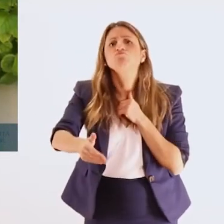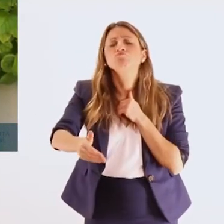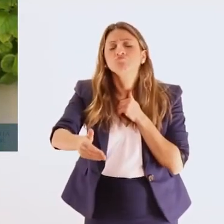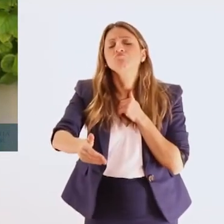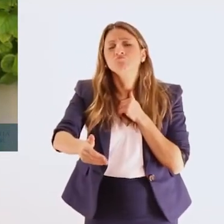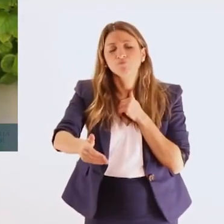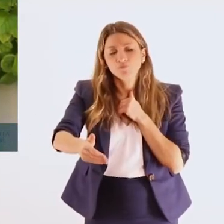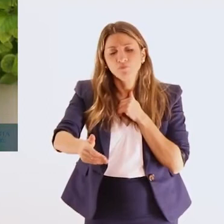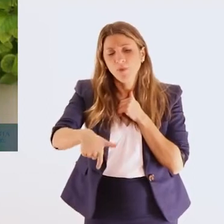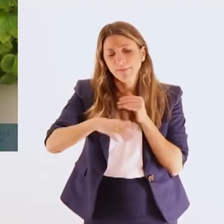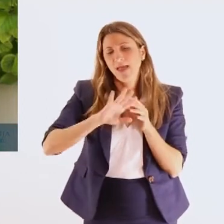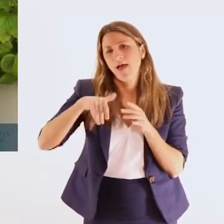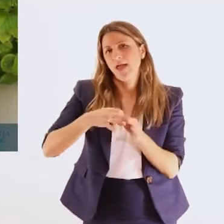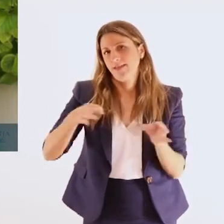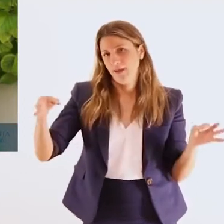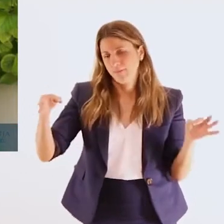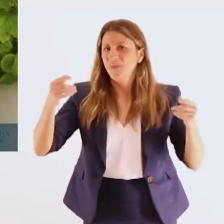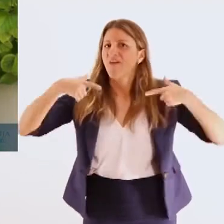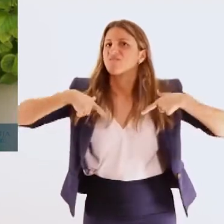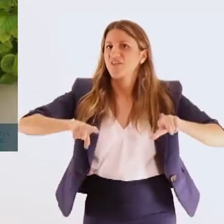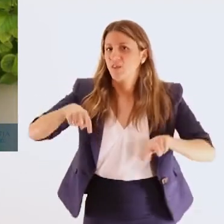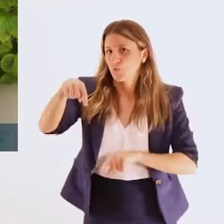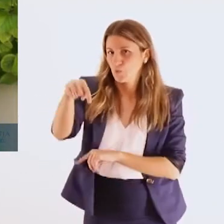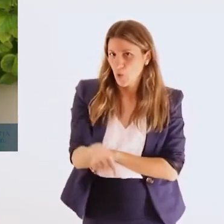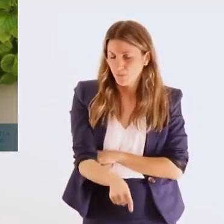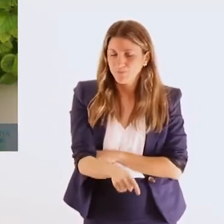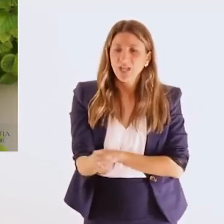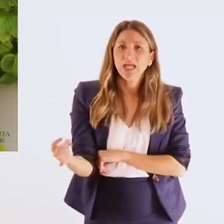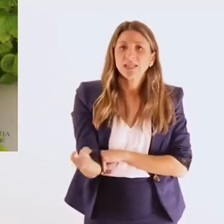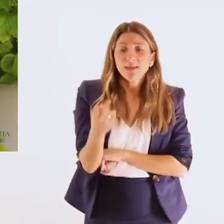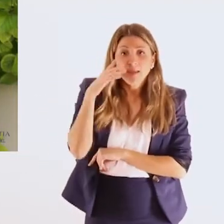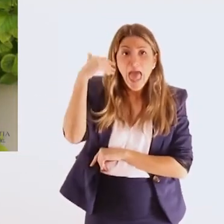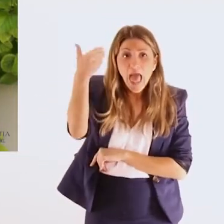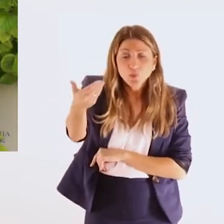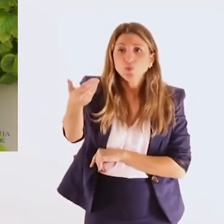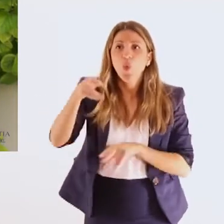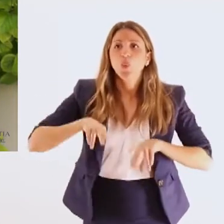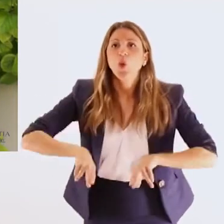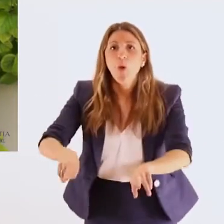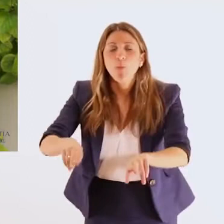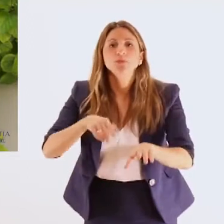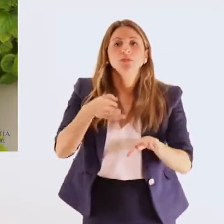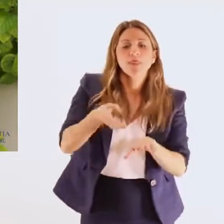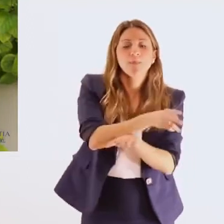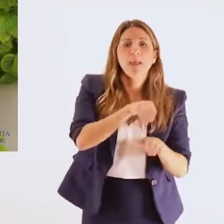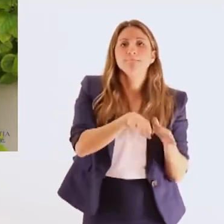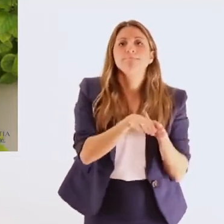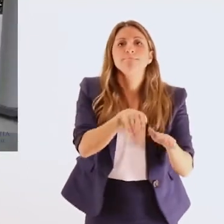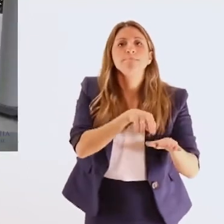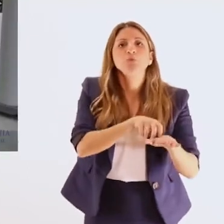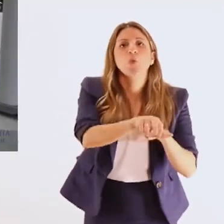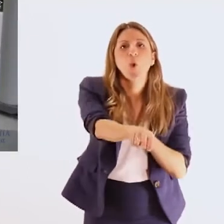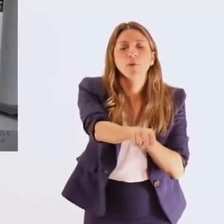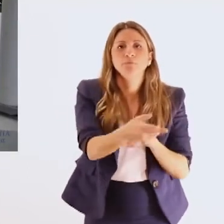μπορούμε να ανέβουμε ακόμα και δύο σκαλιά με ένα άτομο βοηθό πως μπορούμε να ανέβουμε περισσότερα